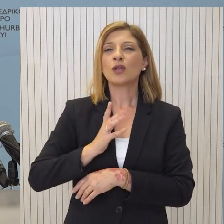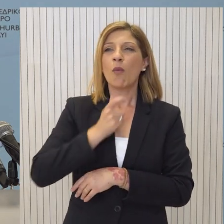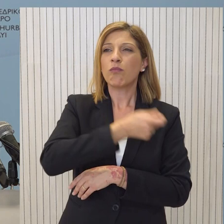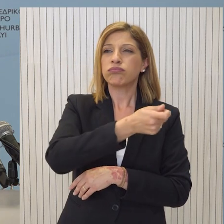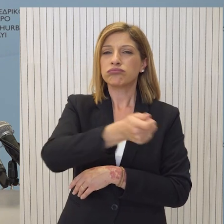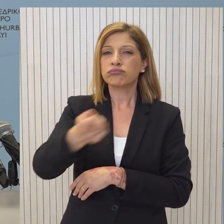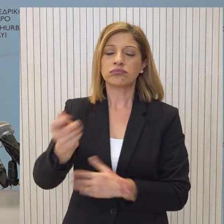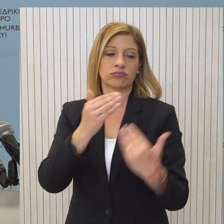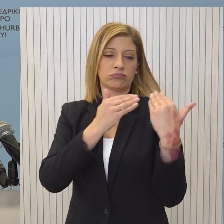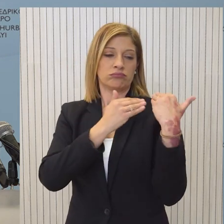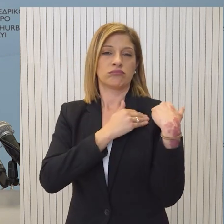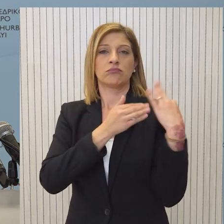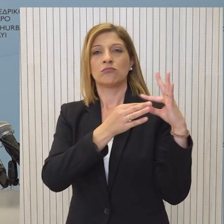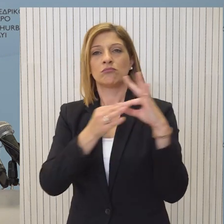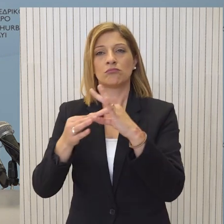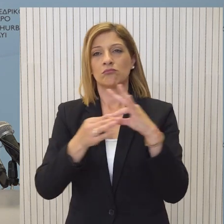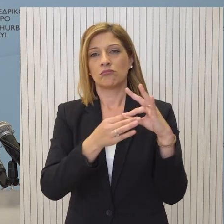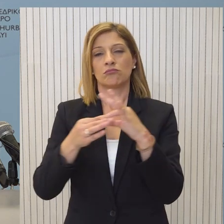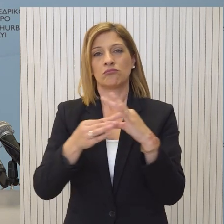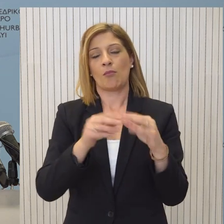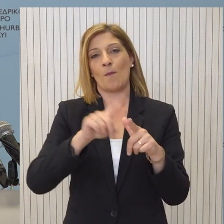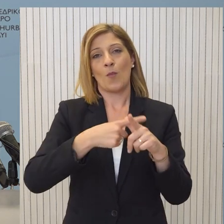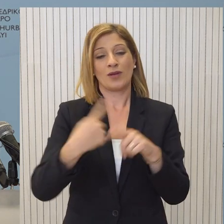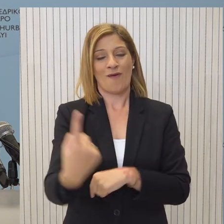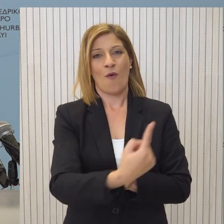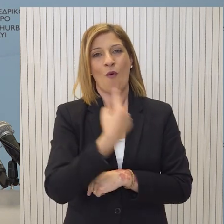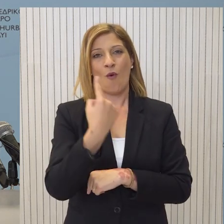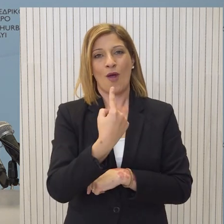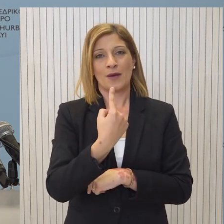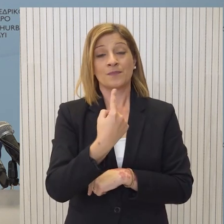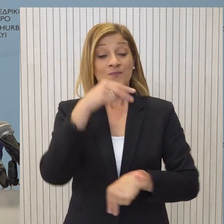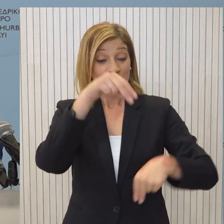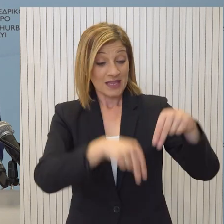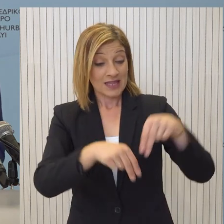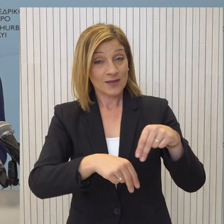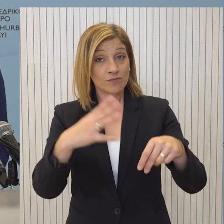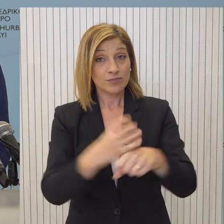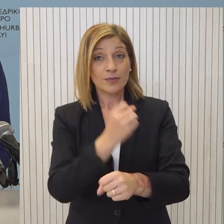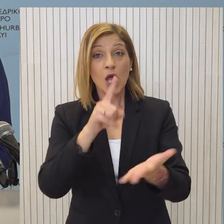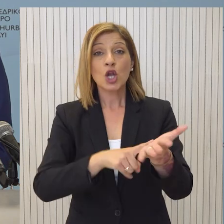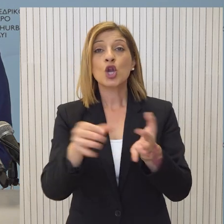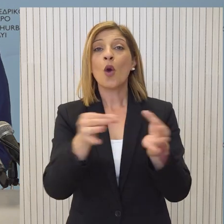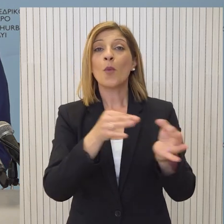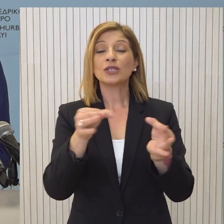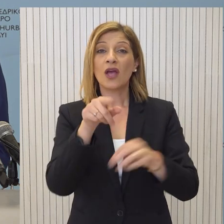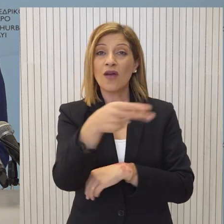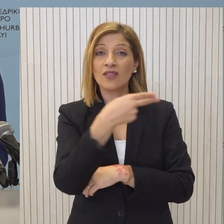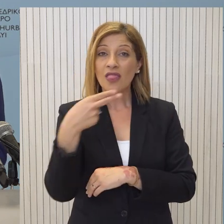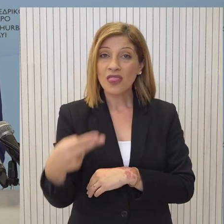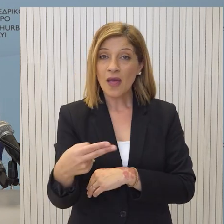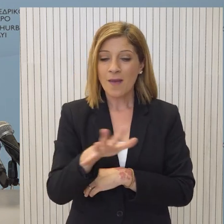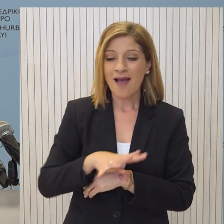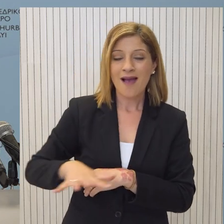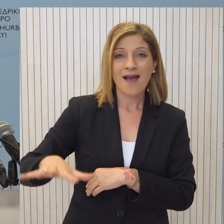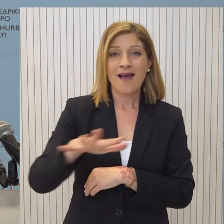μέσα από την υπεύθυνη στάση και τη συνεργασία των πολιτικών δυνάμεων της χώρας. Μετά την ψήφιση του νομοσχεδίου για την διεύρυνση των αρμοδιοτήτων του